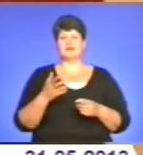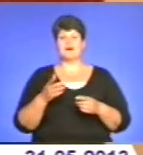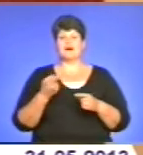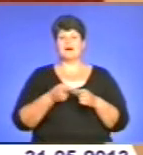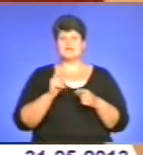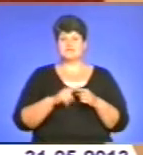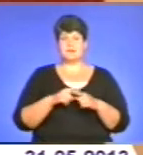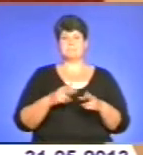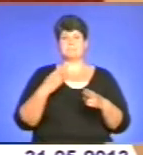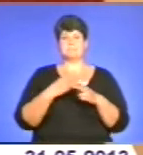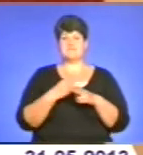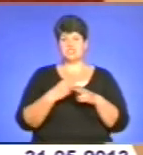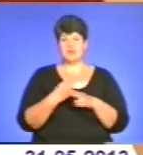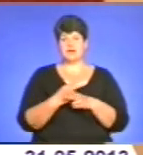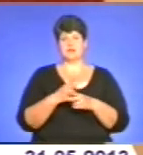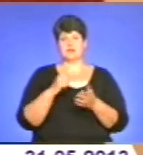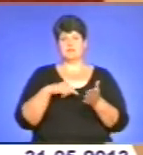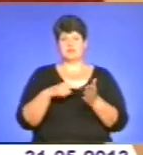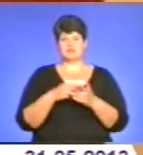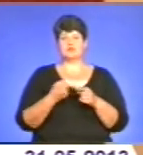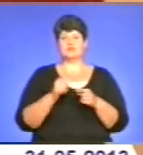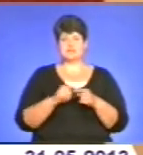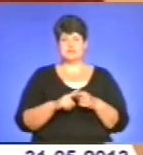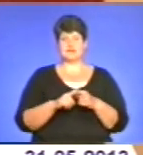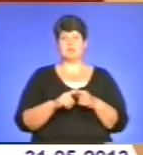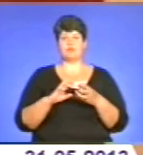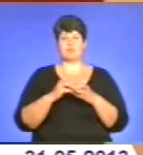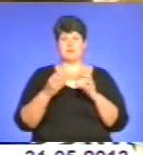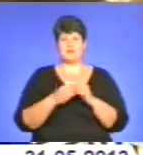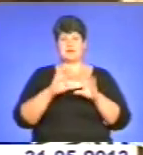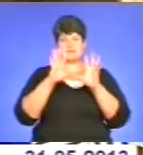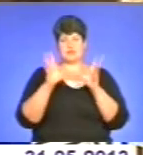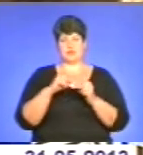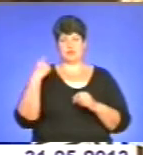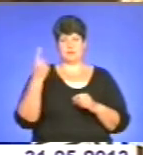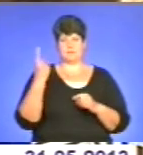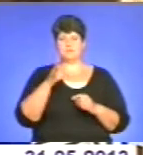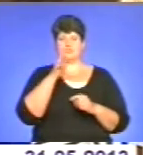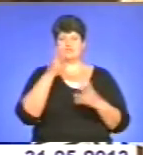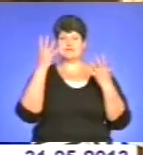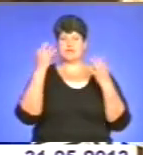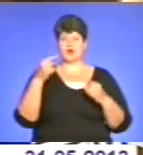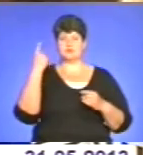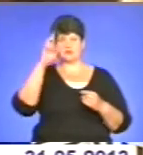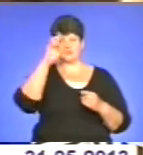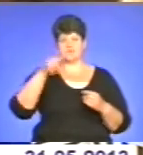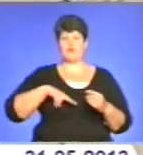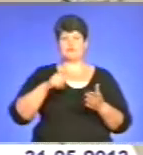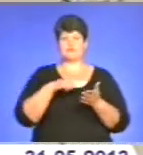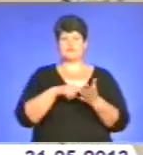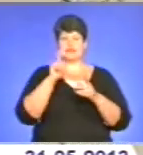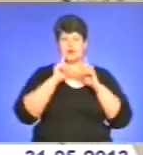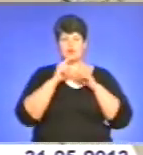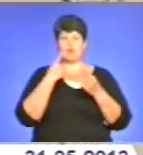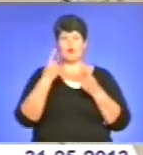тому що ця проблема не є лише міською, це проблема є загальнообласною. Під час Дня обласної адміністрації міській раді обговорювали й